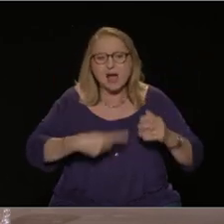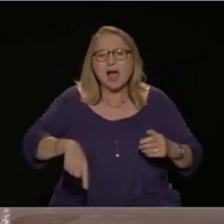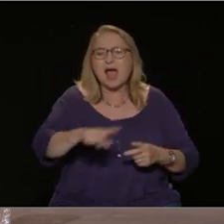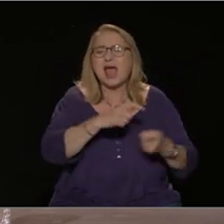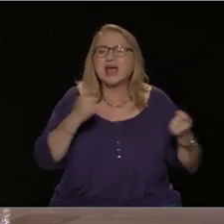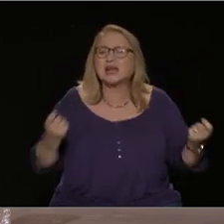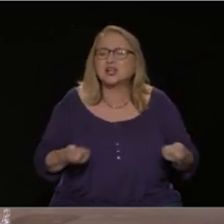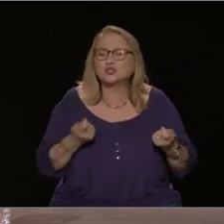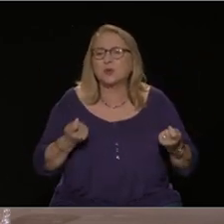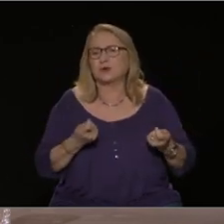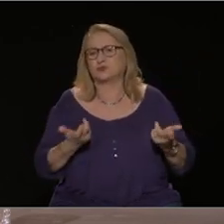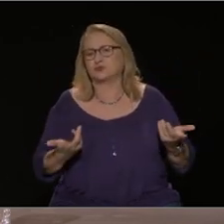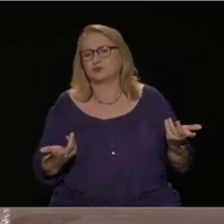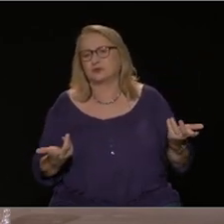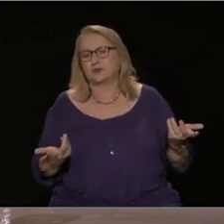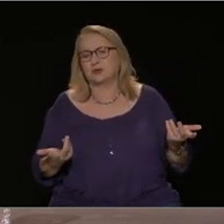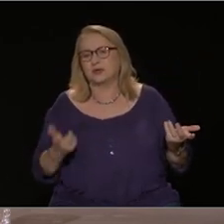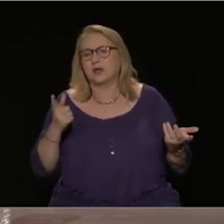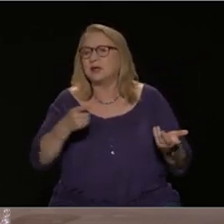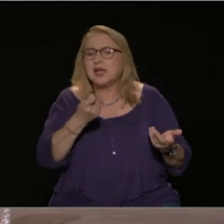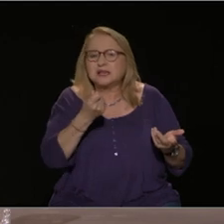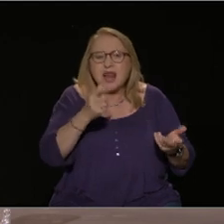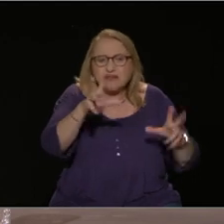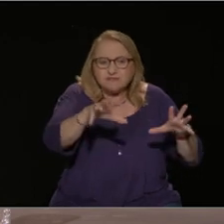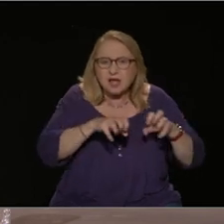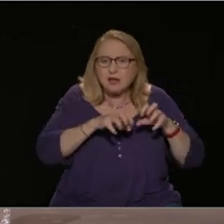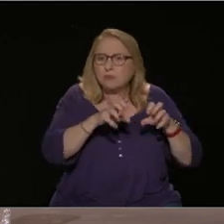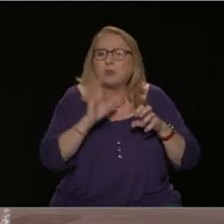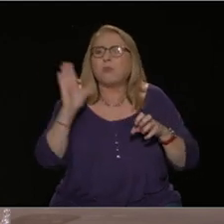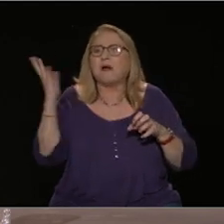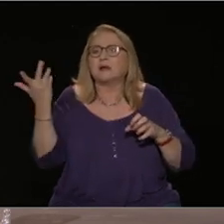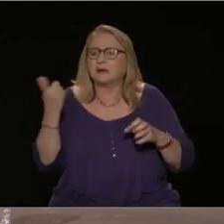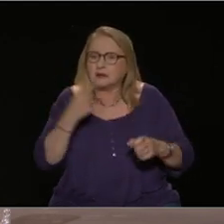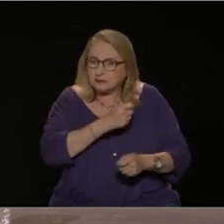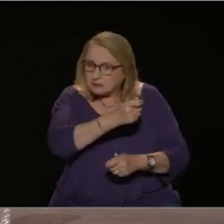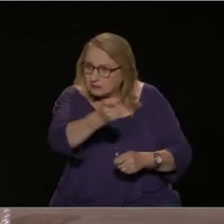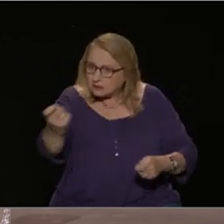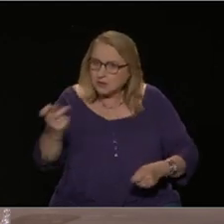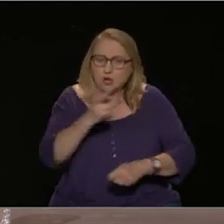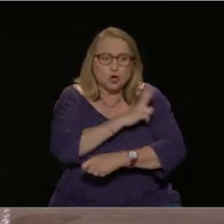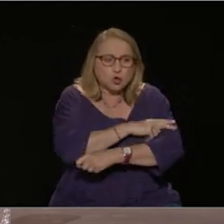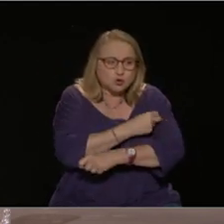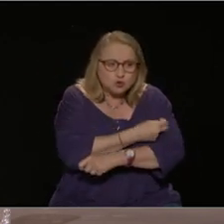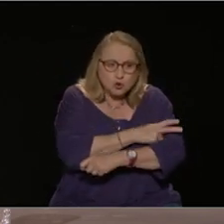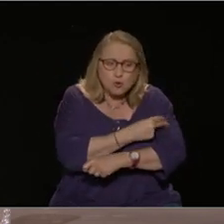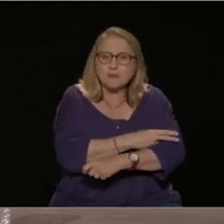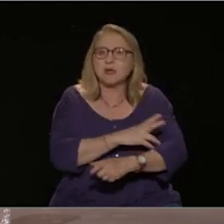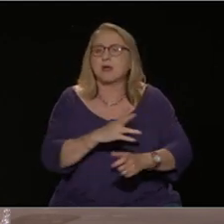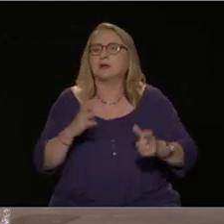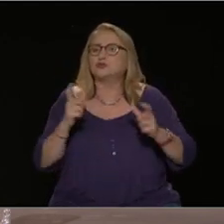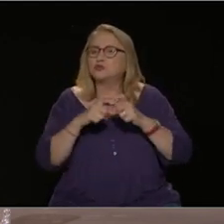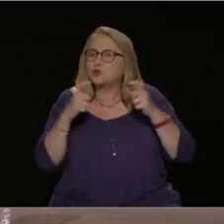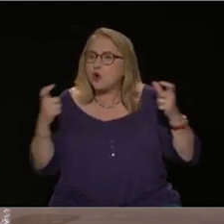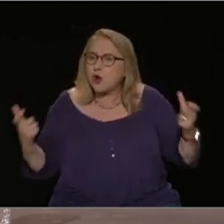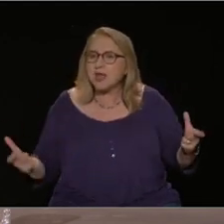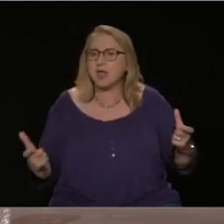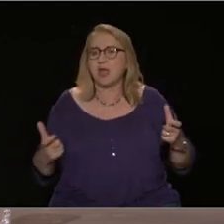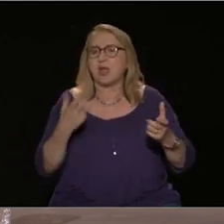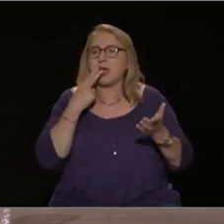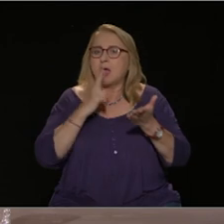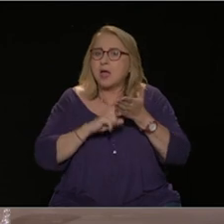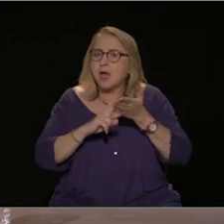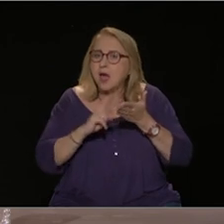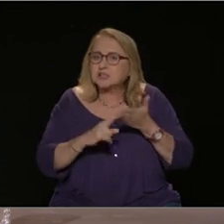σχολεία, τα νοσοκομεία, την κοινωνική ασφάλιση, την πρόνοια, τη δημιουργία ενός πραγματικού κοινωνικού προγράμματος. Πρέπει λοιπόν να